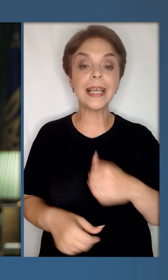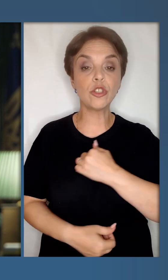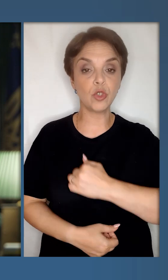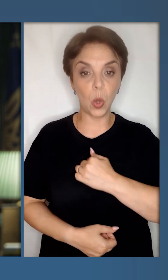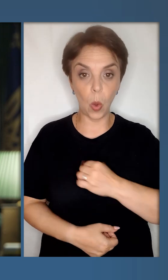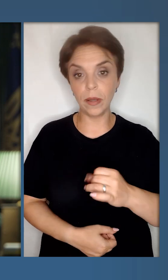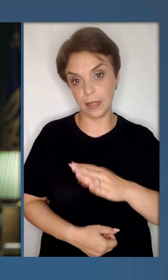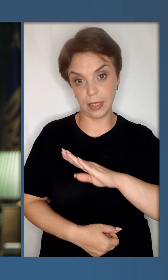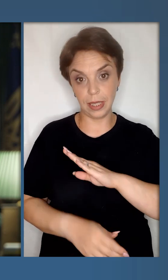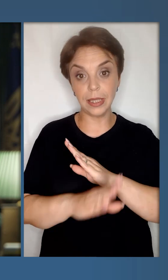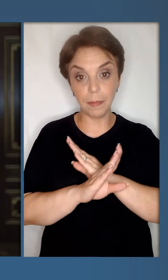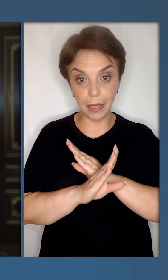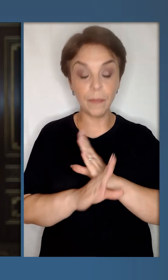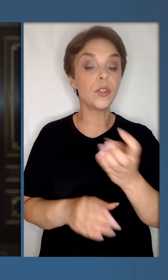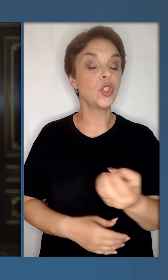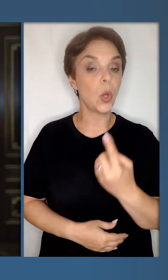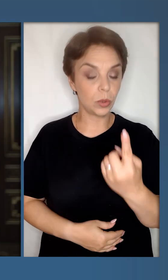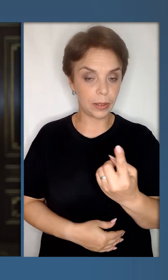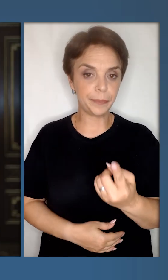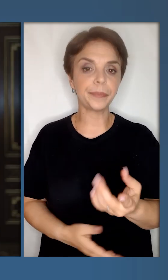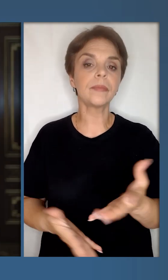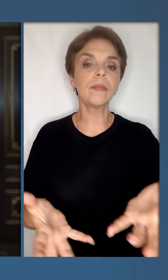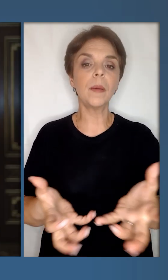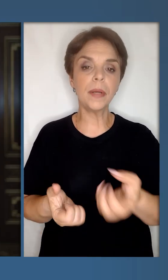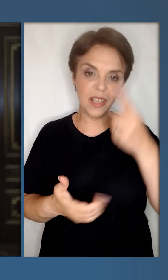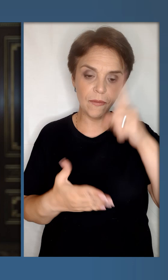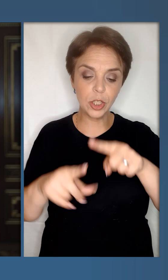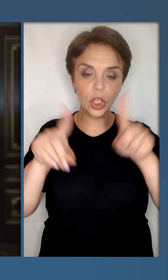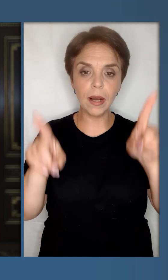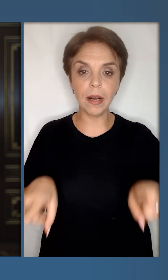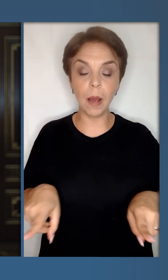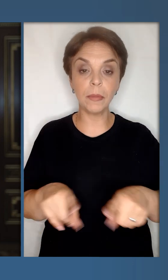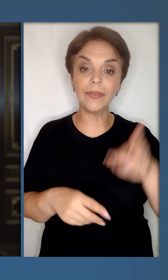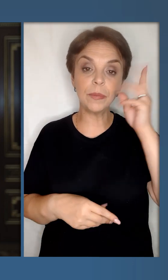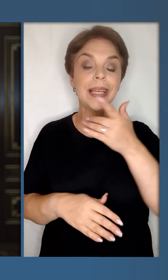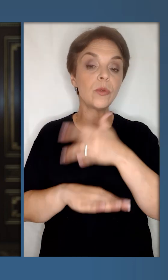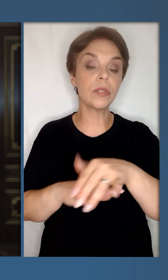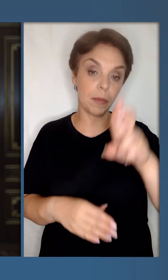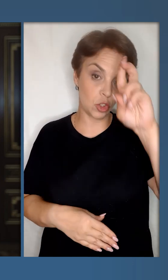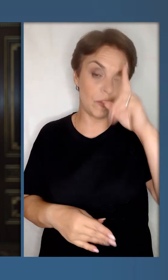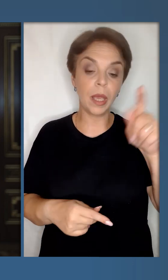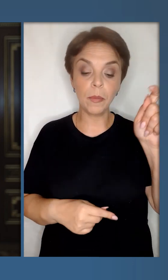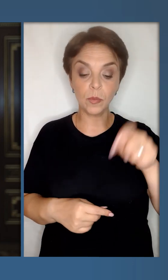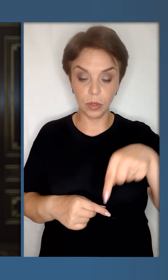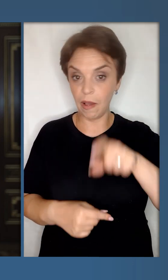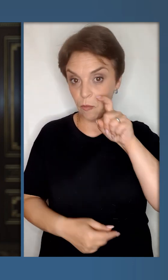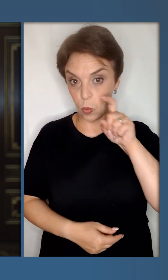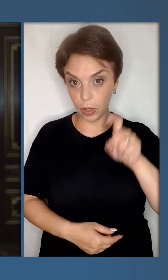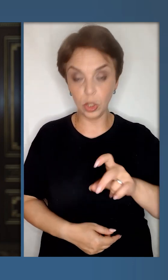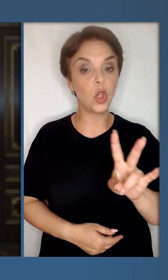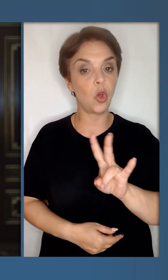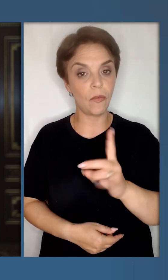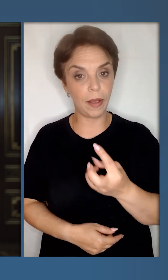– це зло і смерть. Щодне прийняв вірчі грамоти від послів іноземних держав, які прибули в